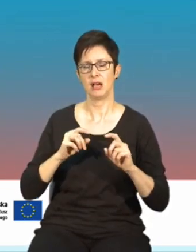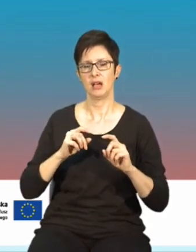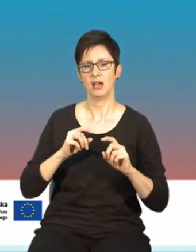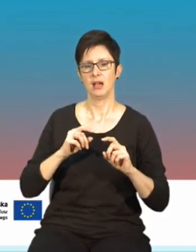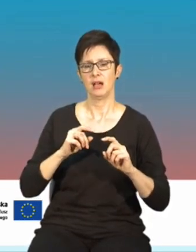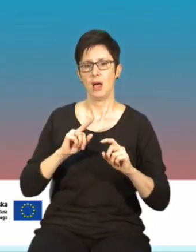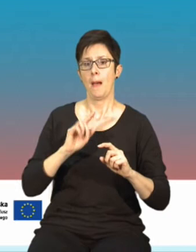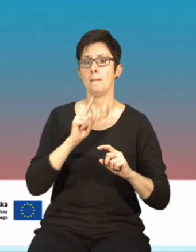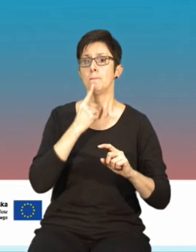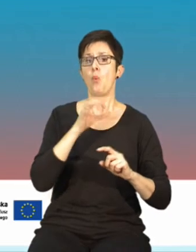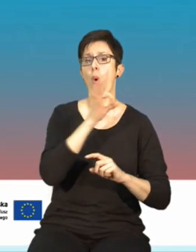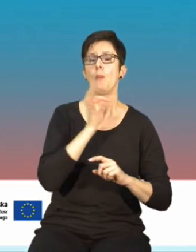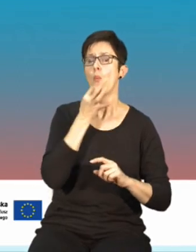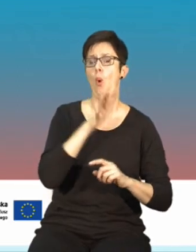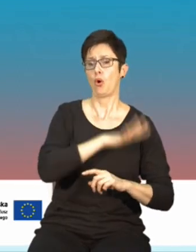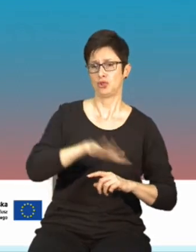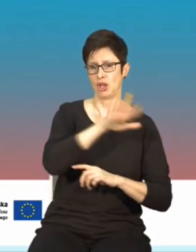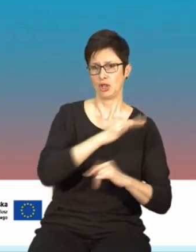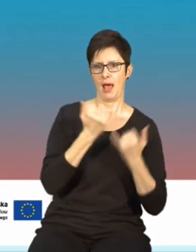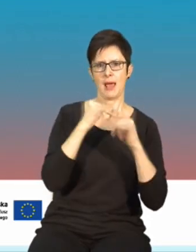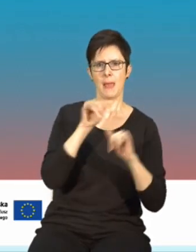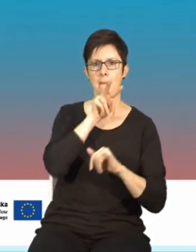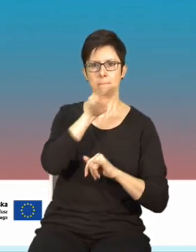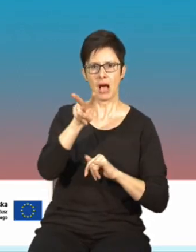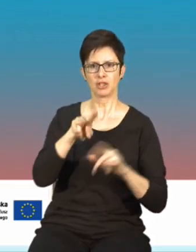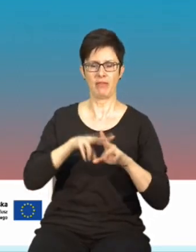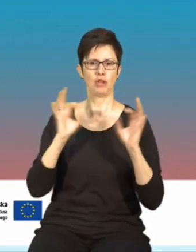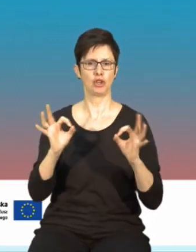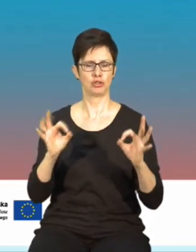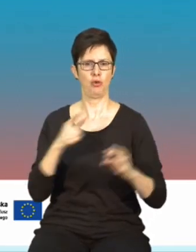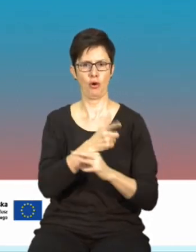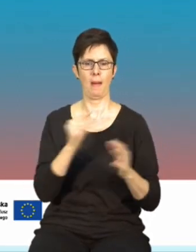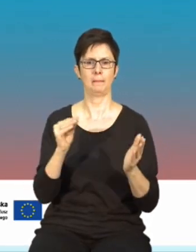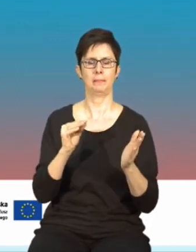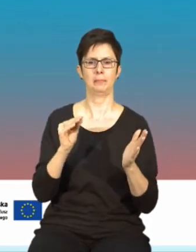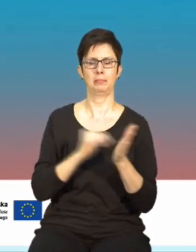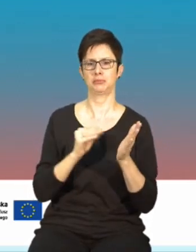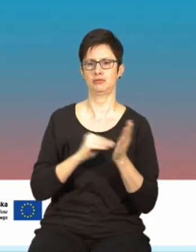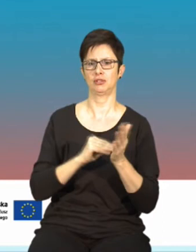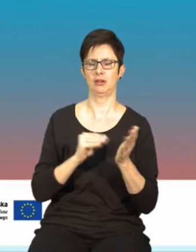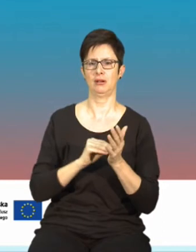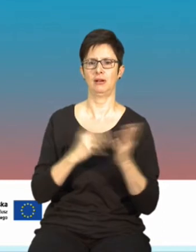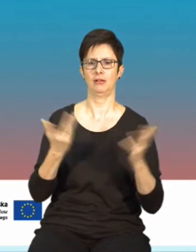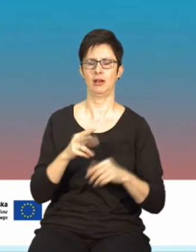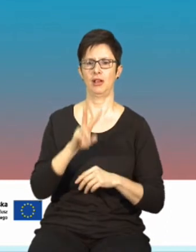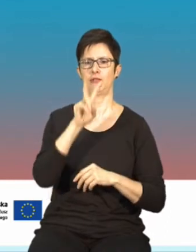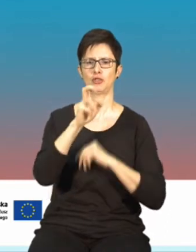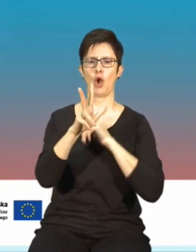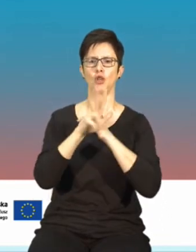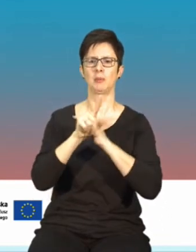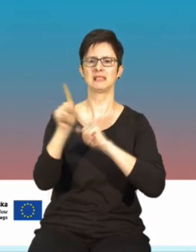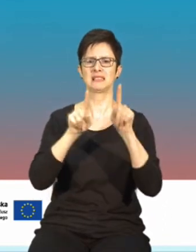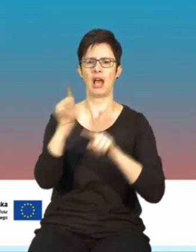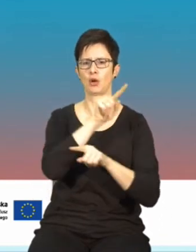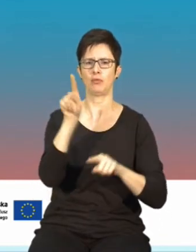młodzież, która jest przyzwyczajona do przekazu w formie 280 znaków na Twitterze, a zupełnie